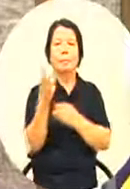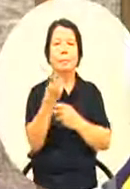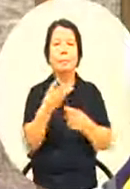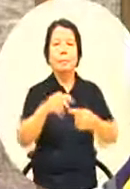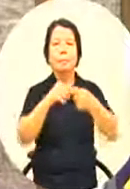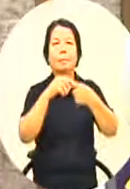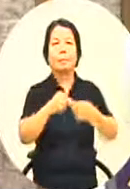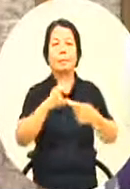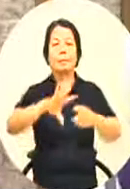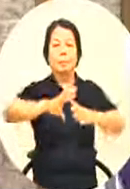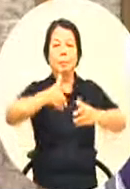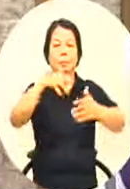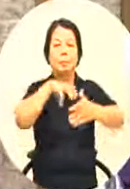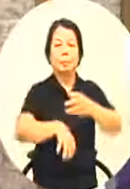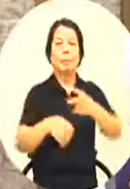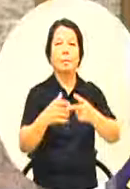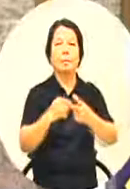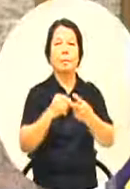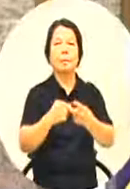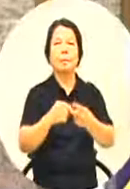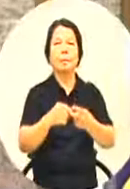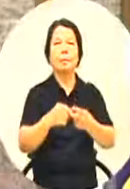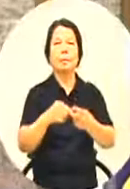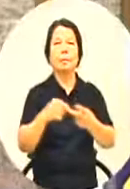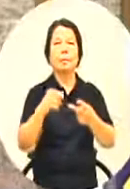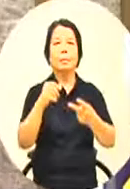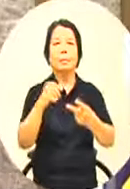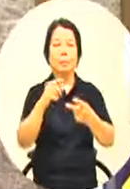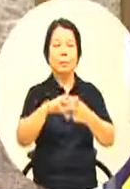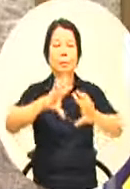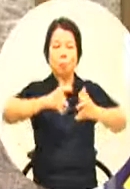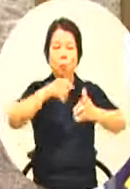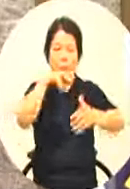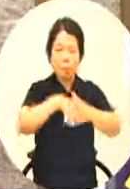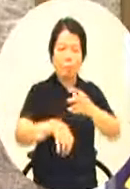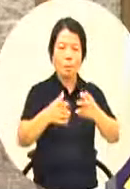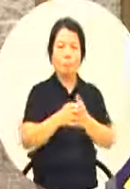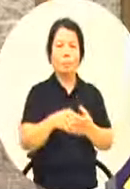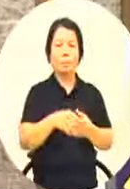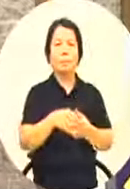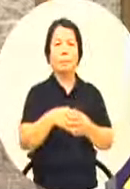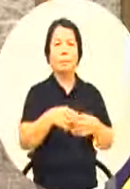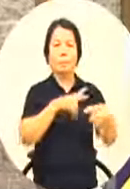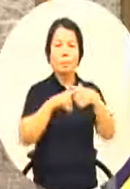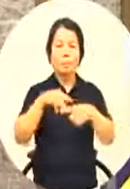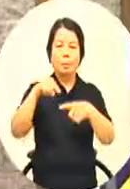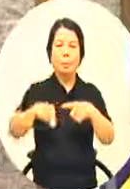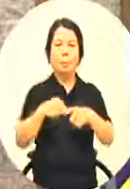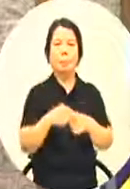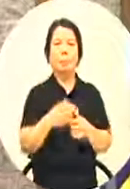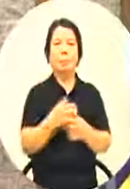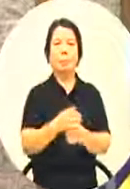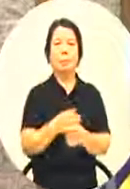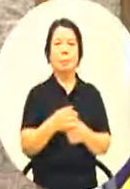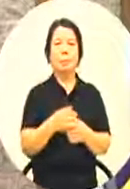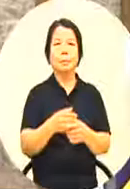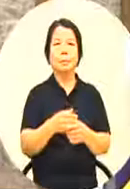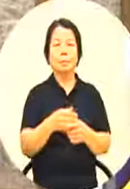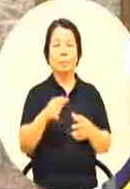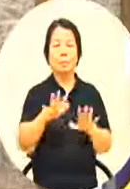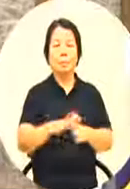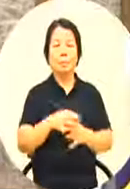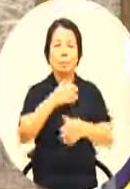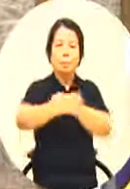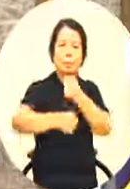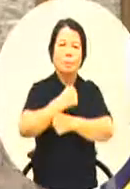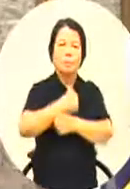是国内的online free courses的就是引接到空大的平台这个我们已经跟乐火